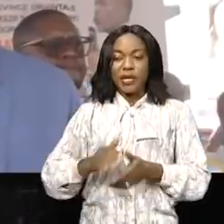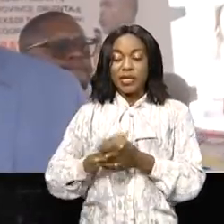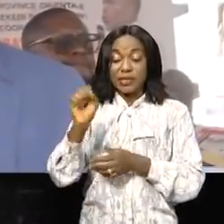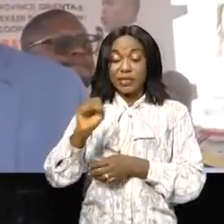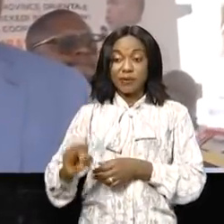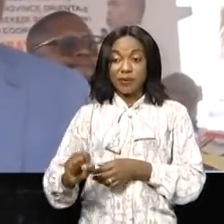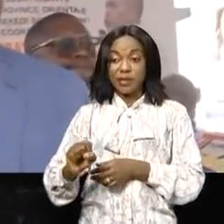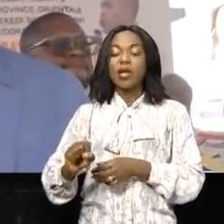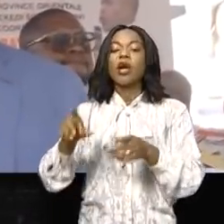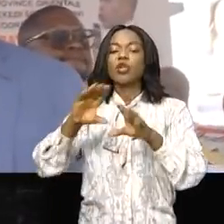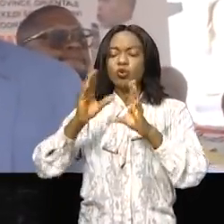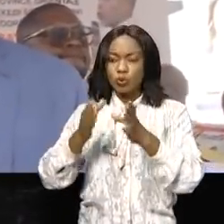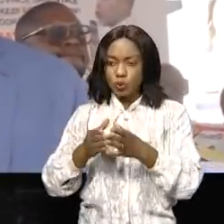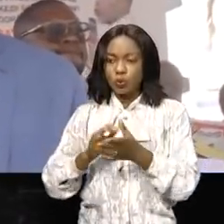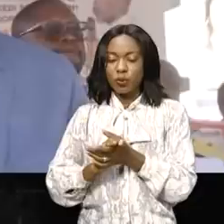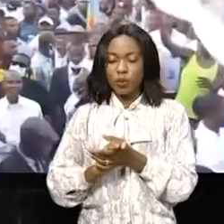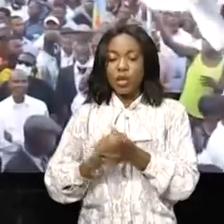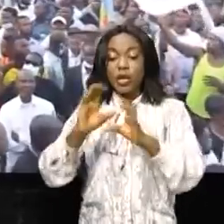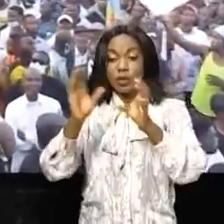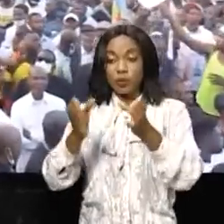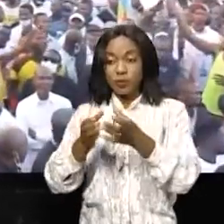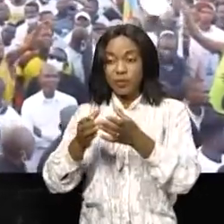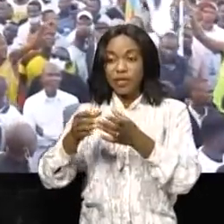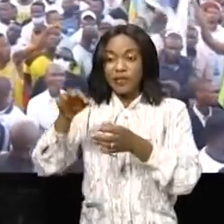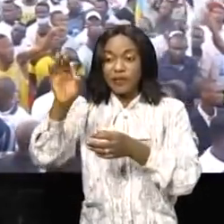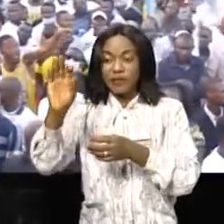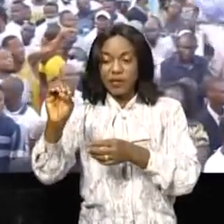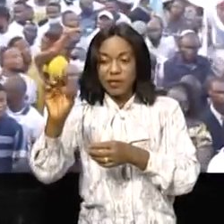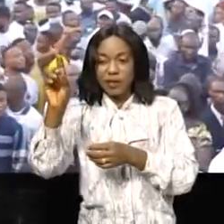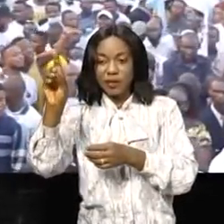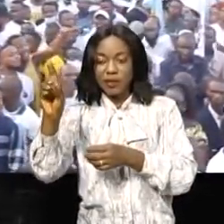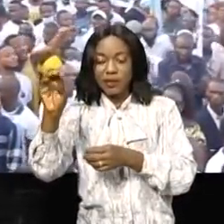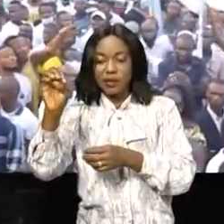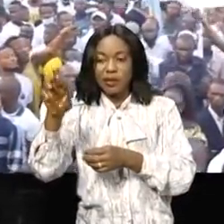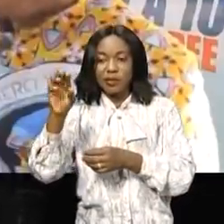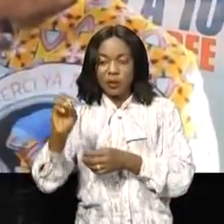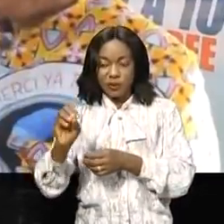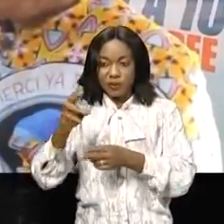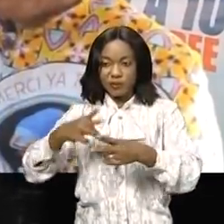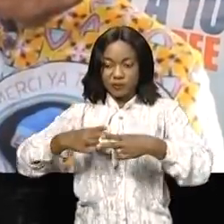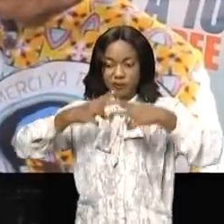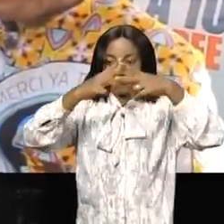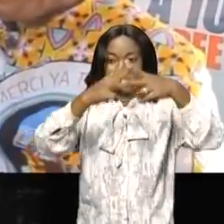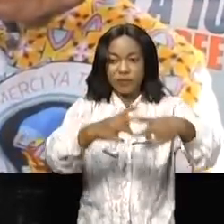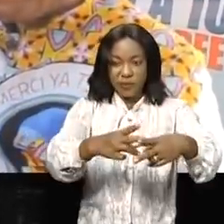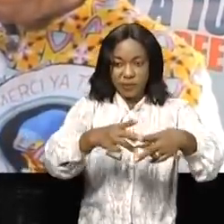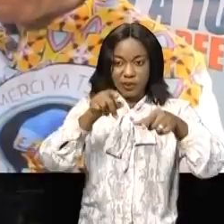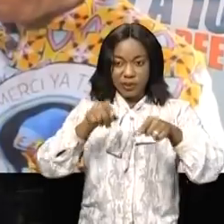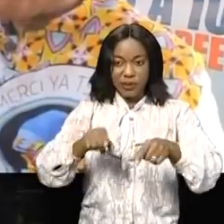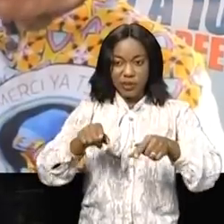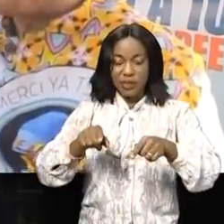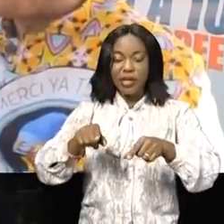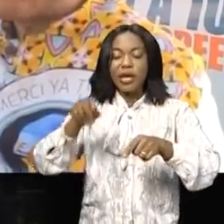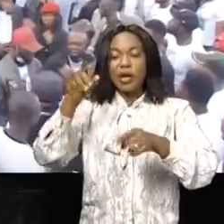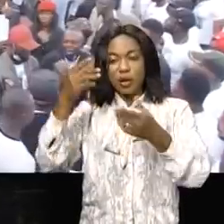Kassangoulou, de Madimba et de Kimboulas seront installés en premier lieu les mêmes jours à Kisantou au parking